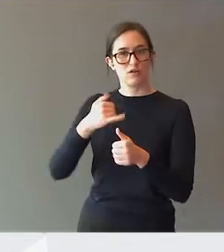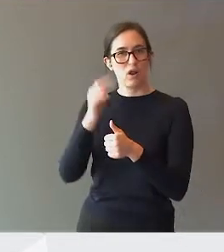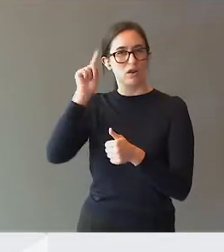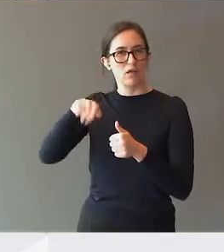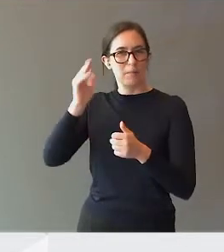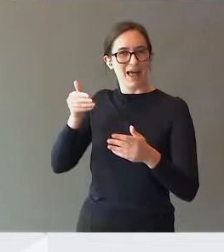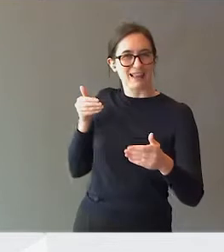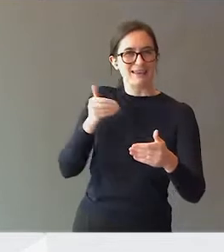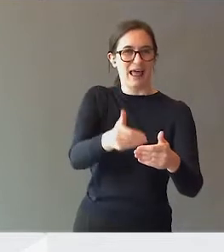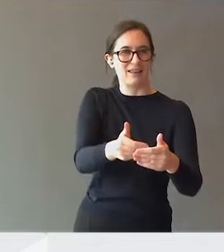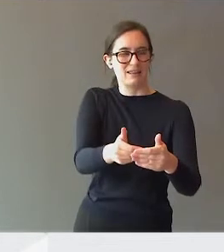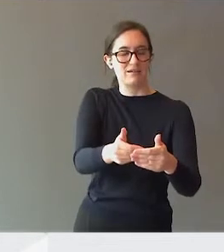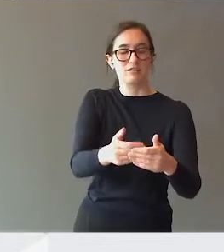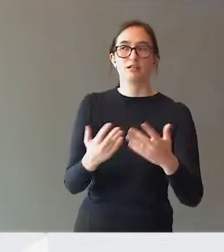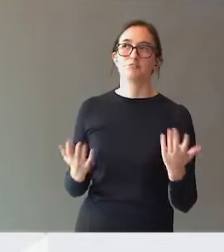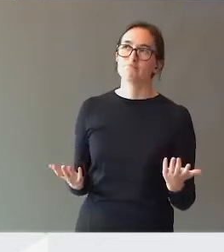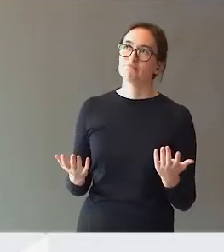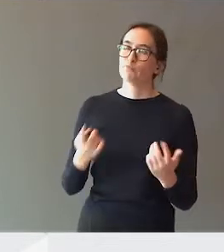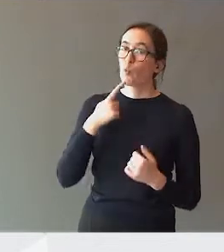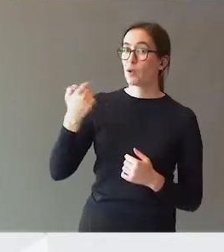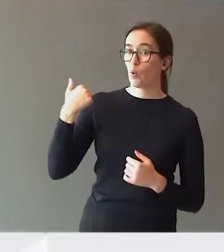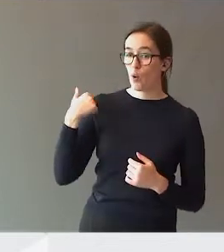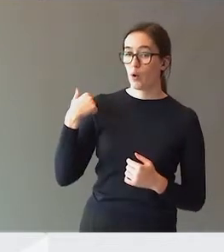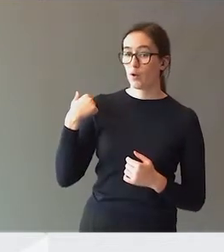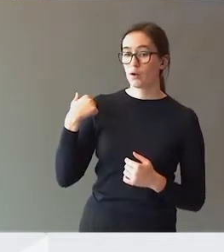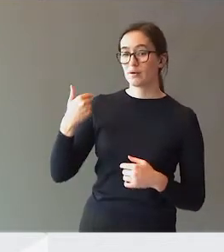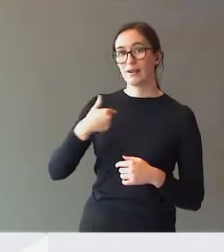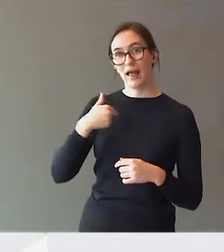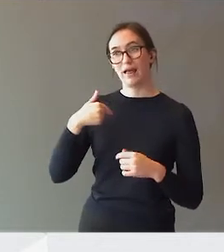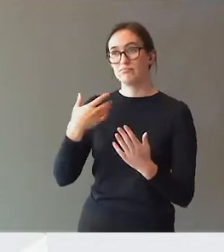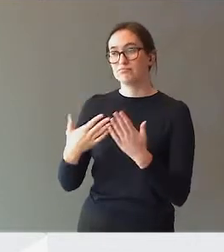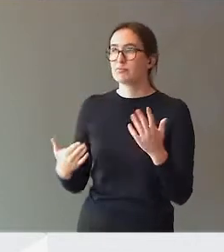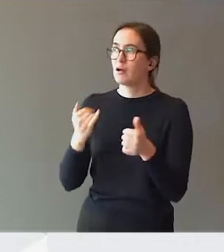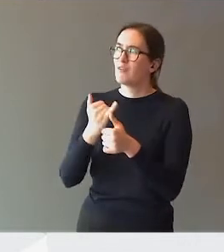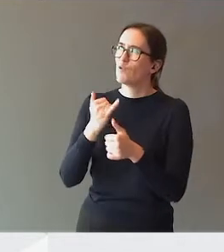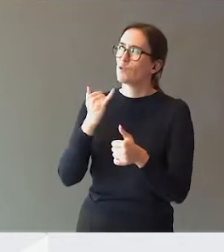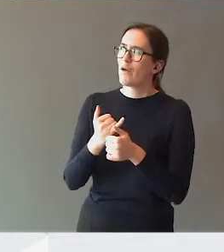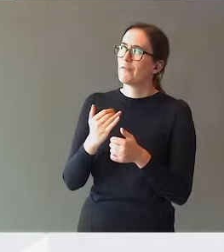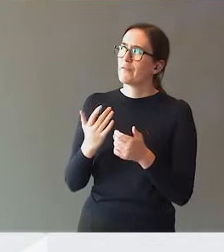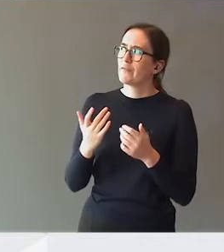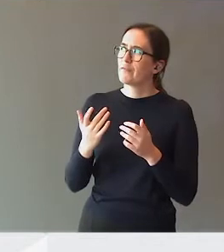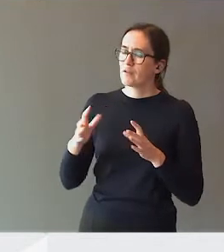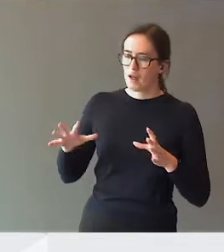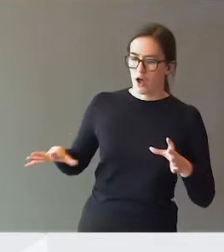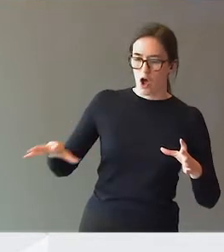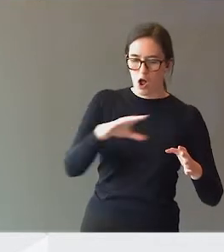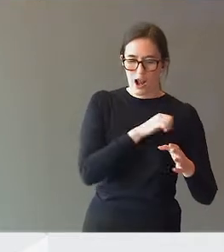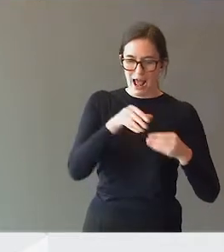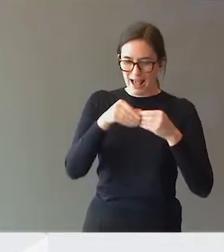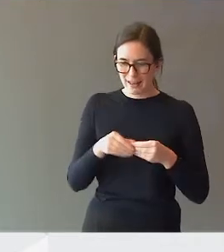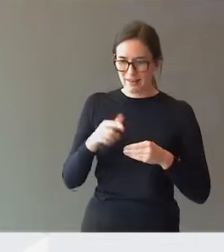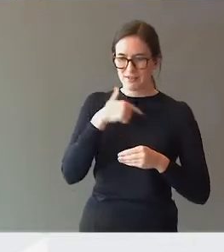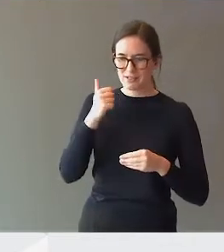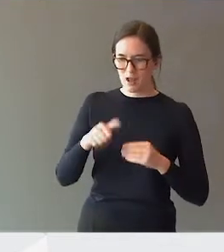i går snakket om hvordan alle er enige om at vi skal være tettere på skolen